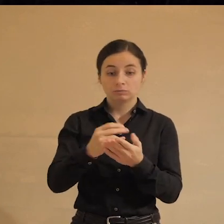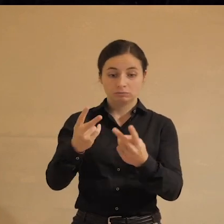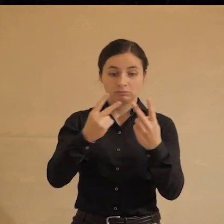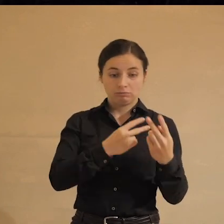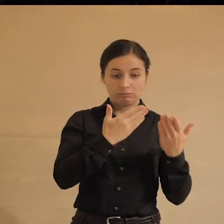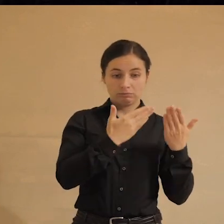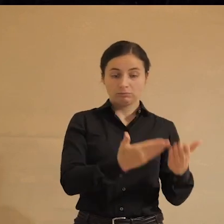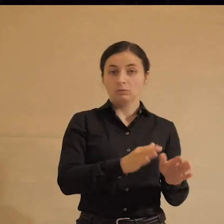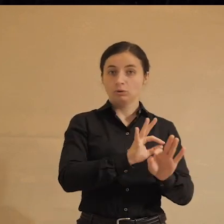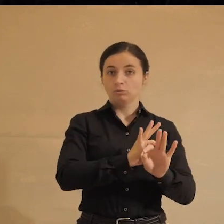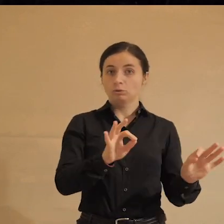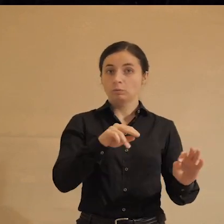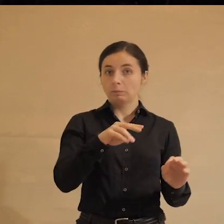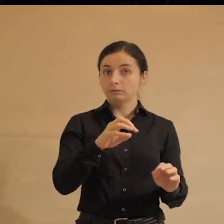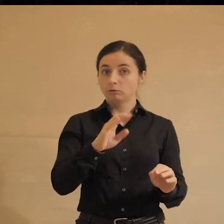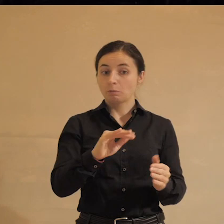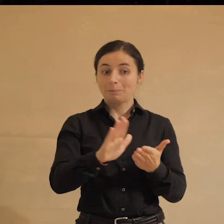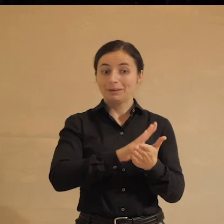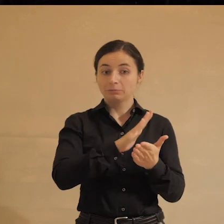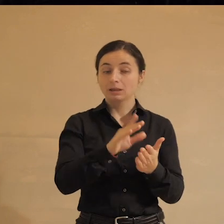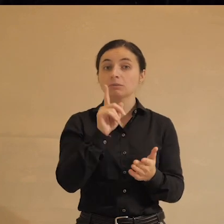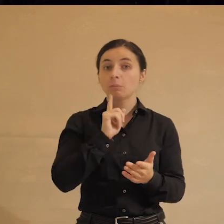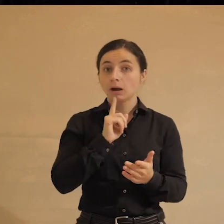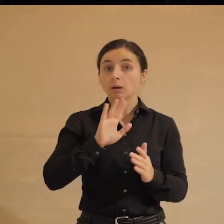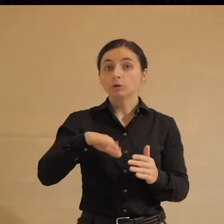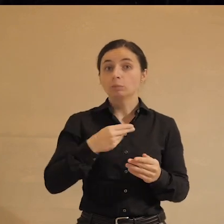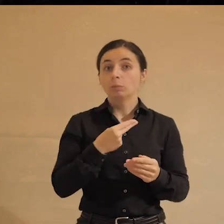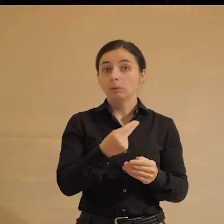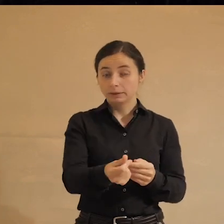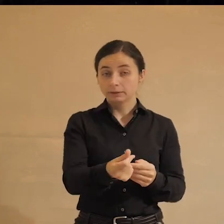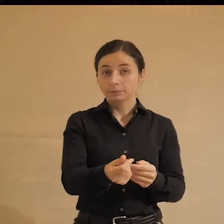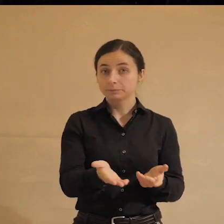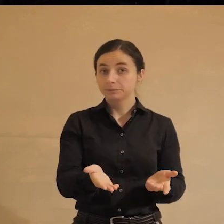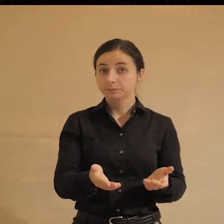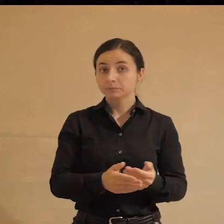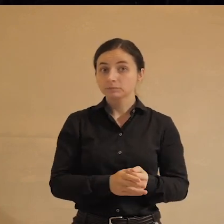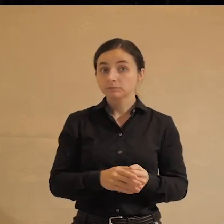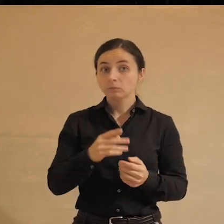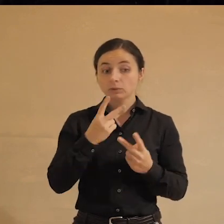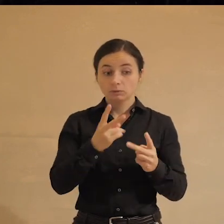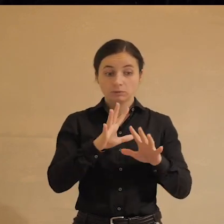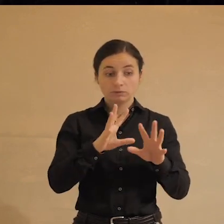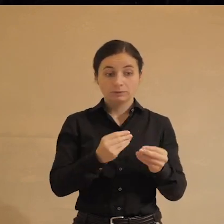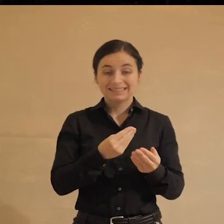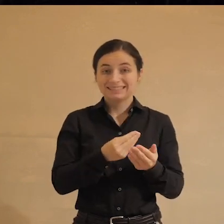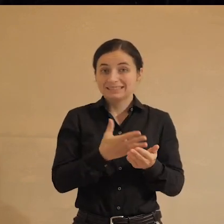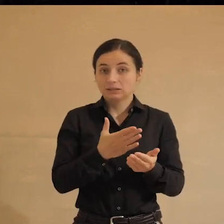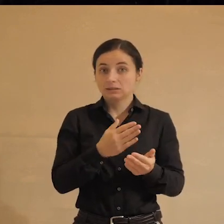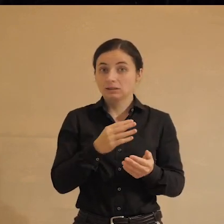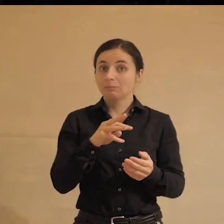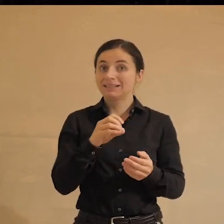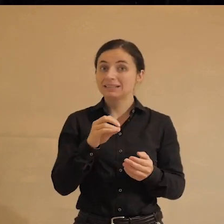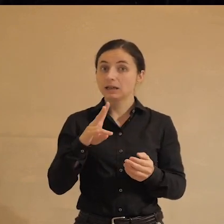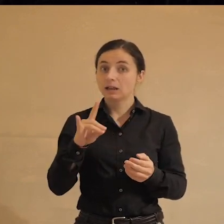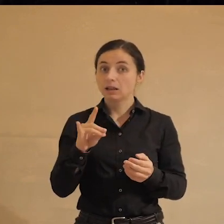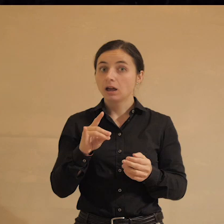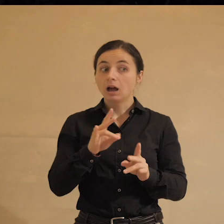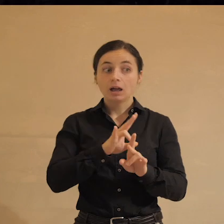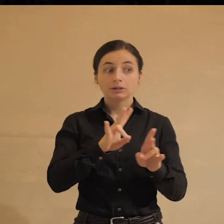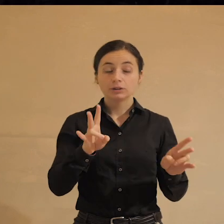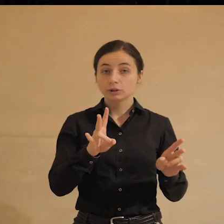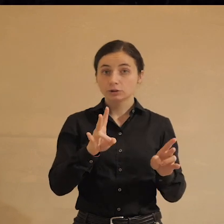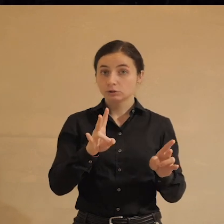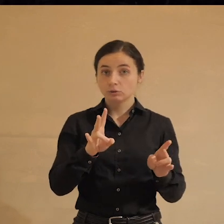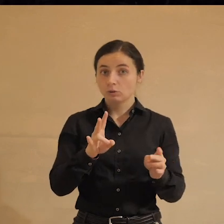на нашей чудесной платформе за бесплатно, пока потом будет платно, но сначала будет бесплатно. Смотрите все наши ценные материалы. Другое дело, что никто ни